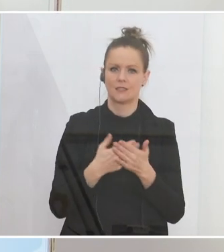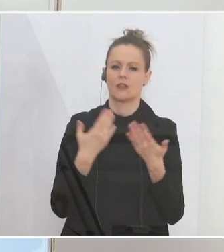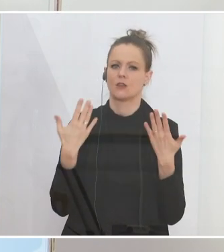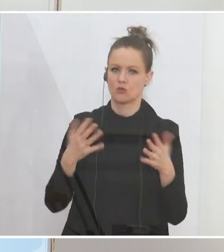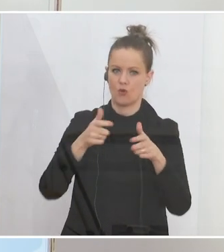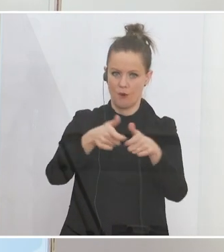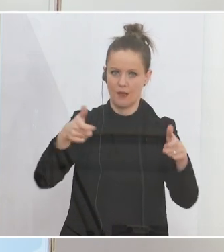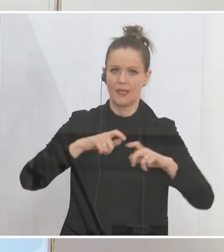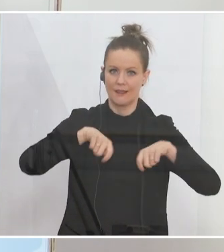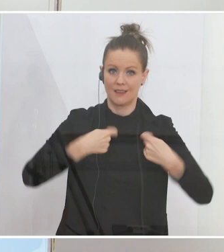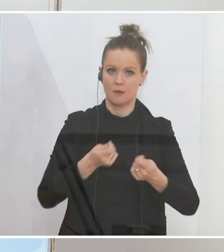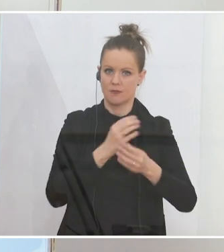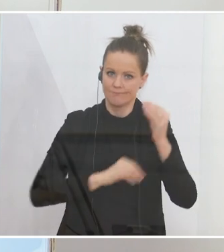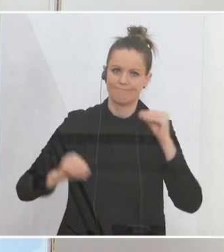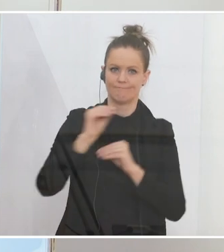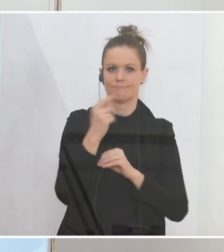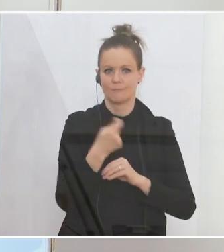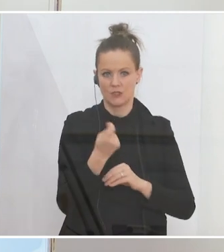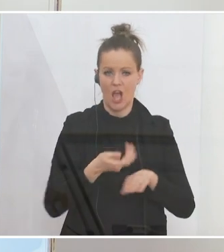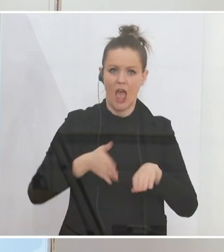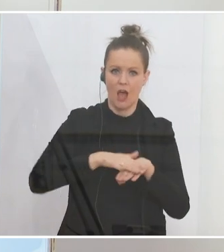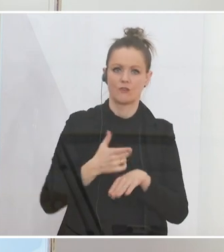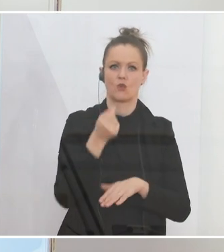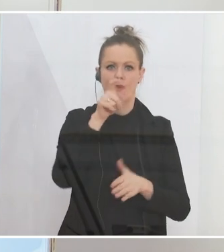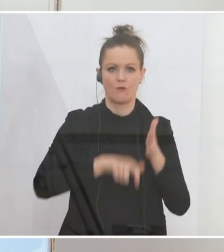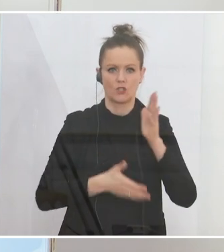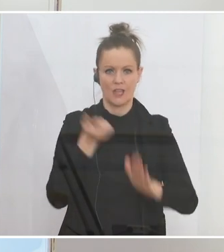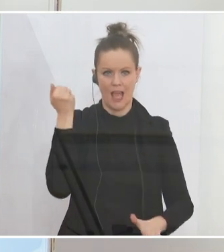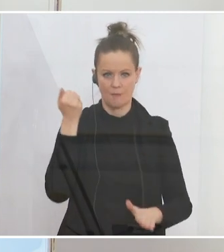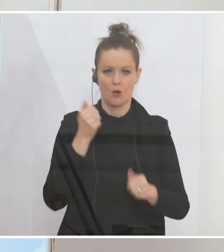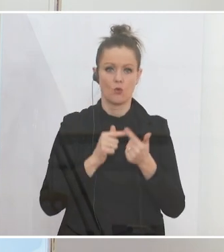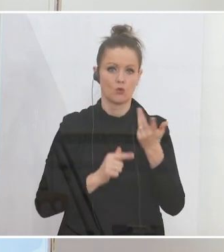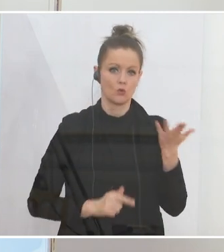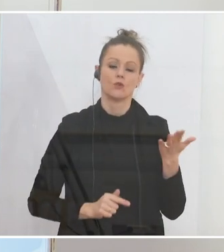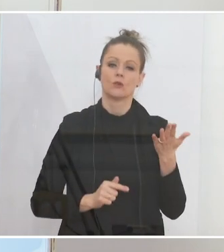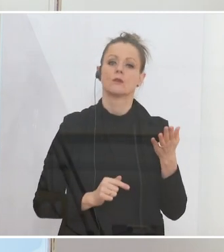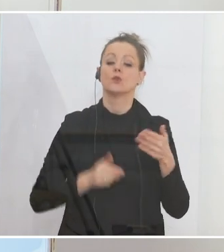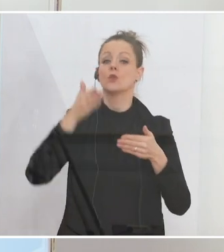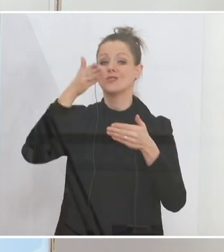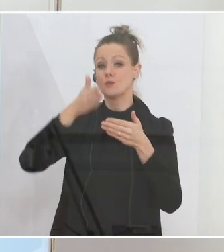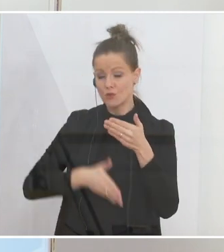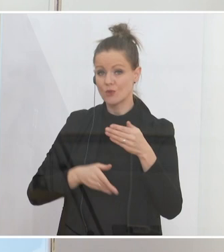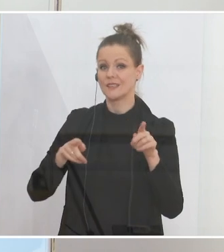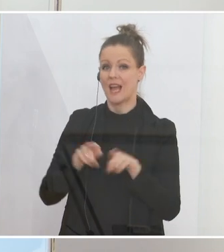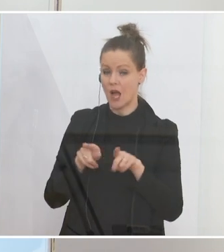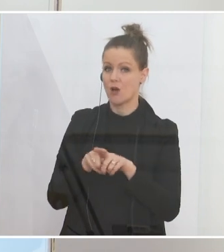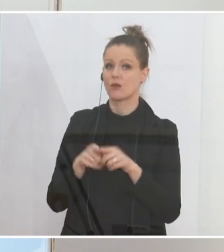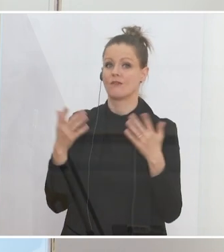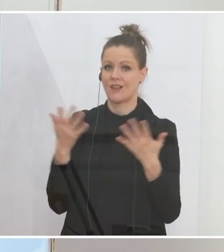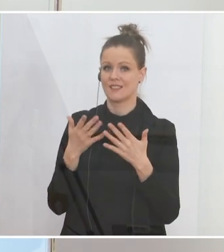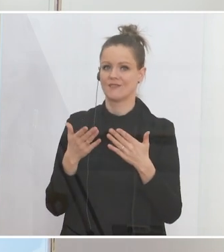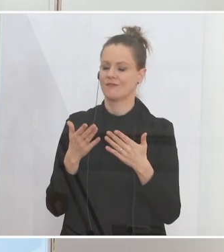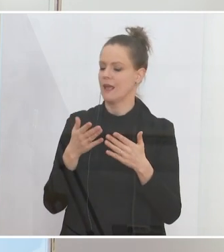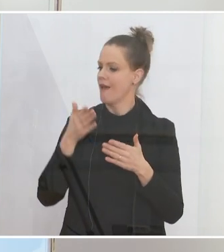Paket mit erhöhtem Strafrahmen, mit Verdopplung der Führerscheinentzugsdauer und schlussendlich auch mit, als